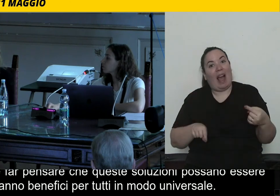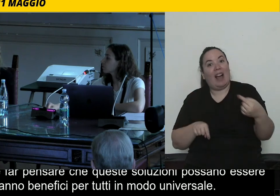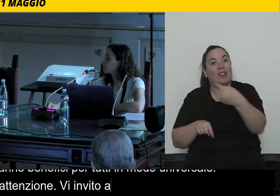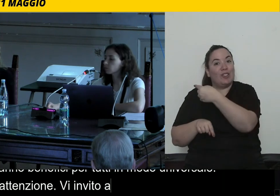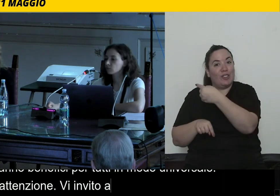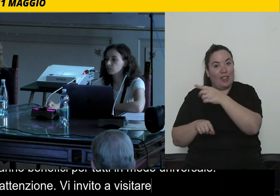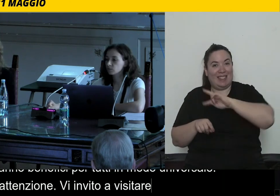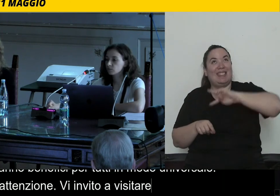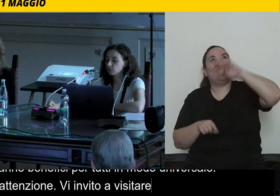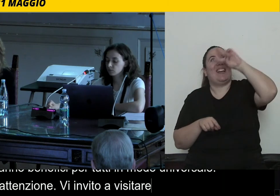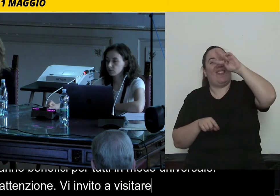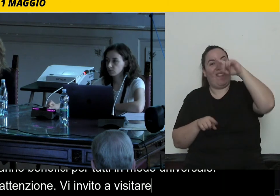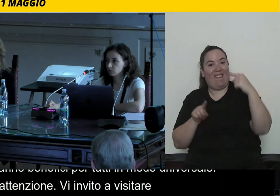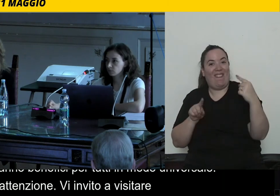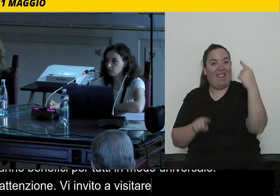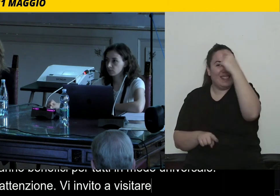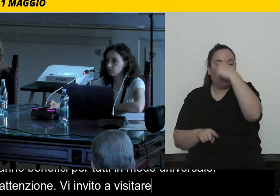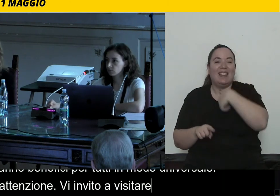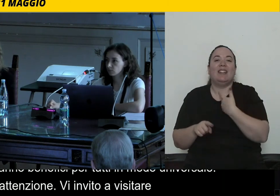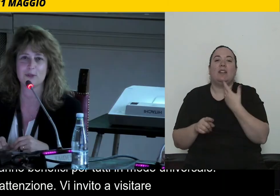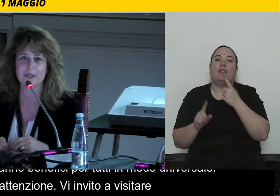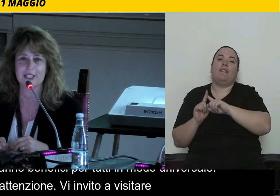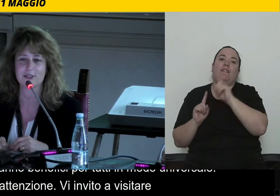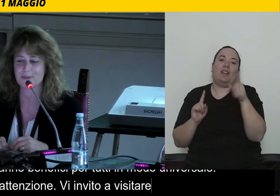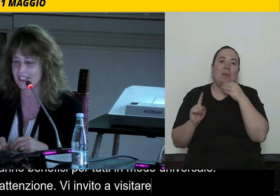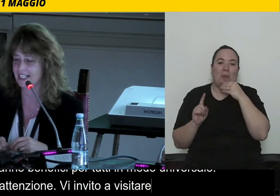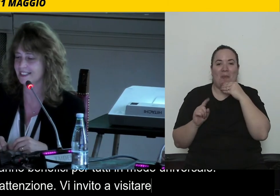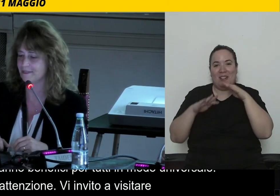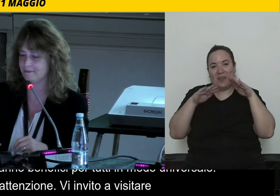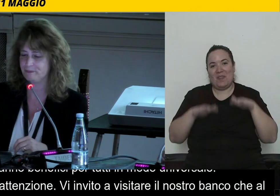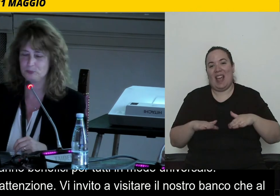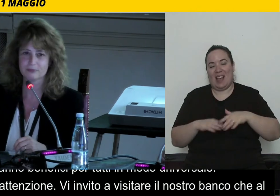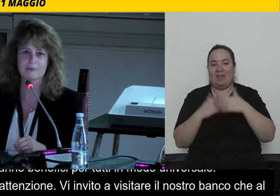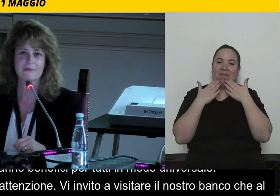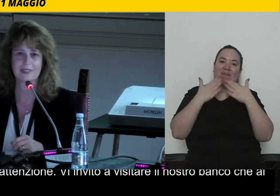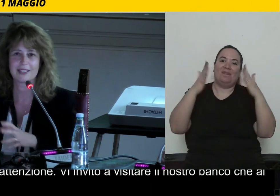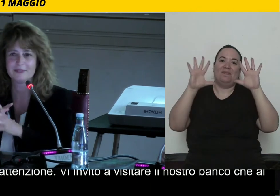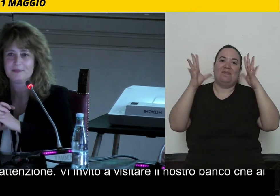che è al secondo piano e che sarà disponibile fino al pomeriggio. Grazie.